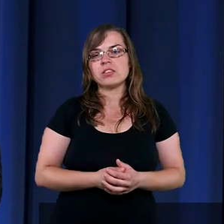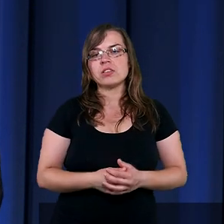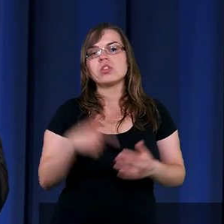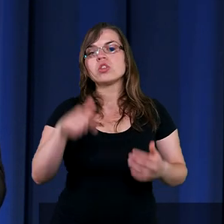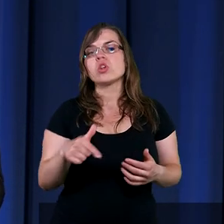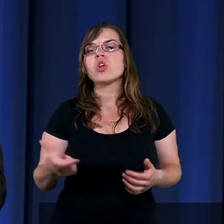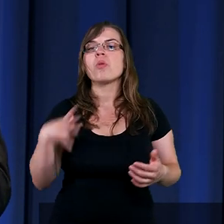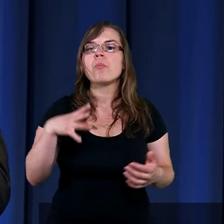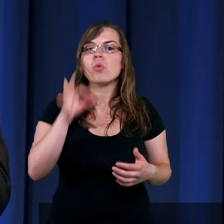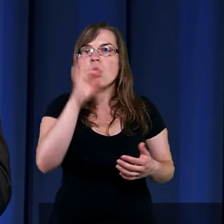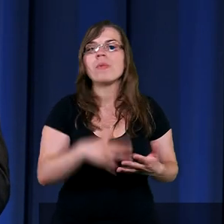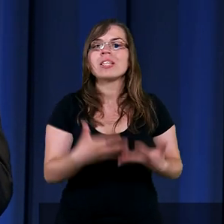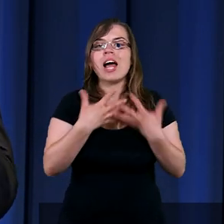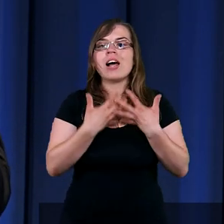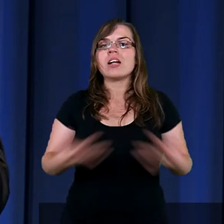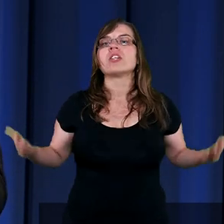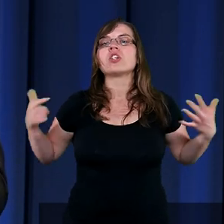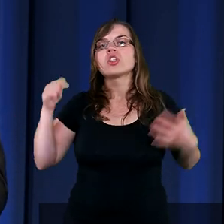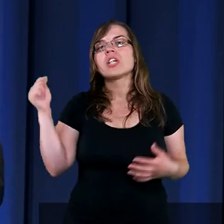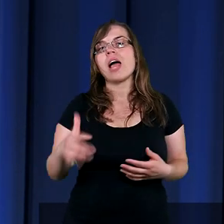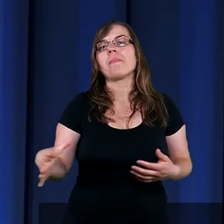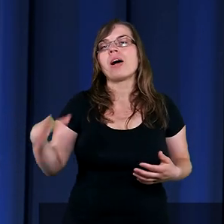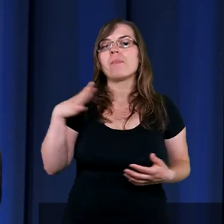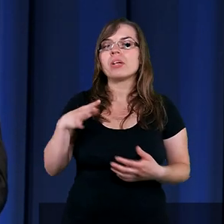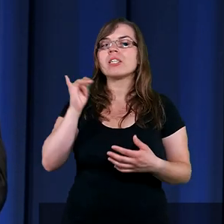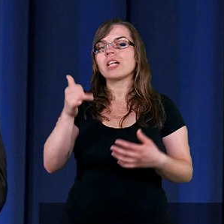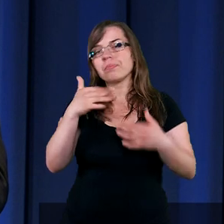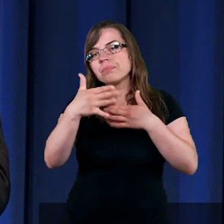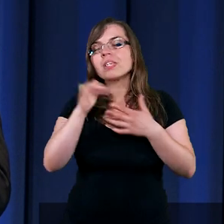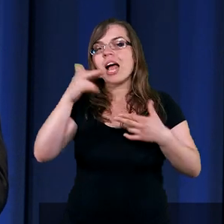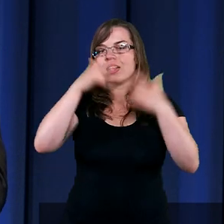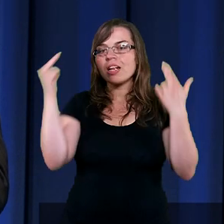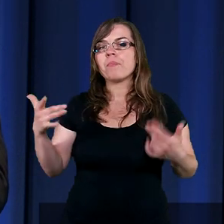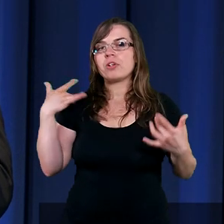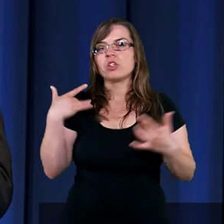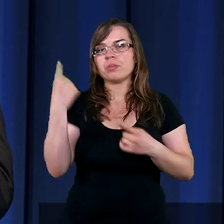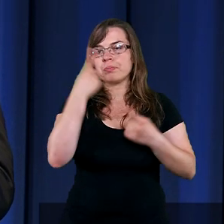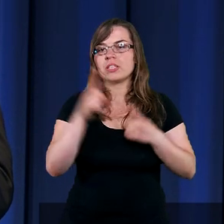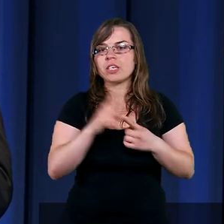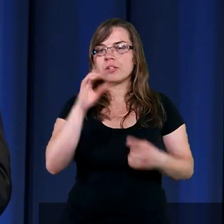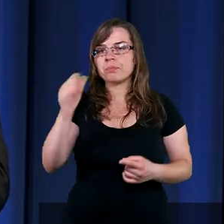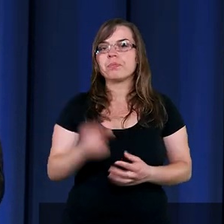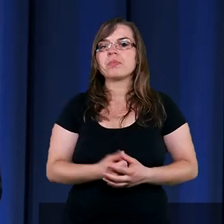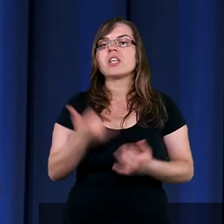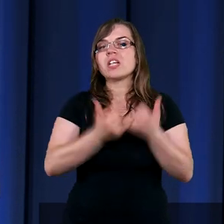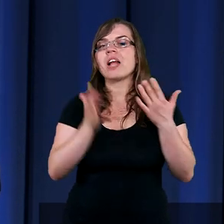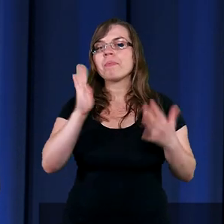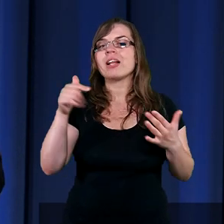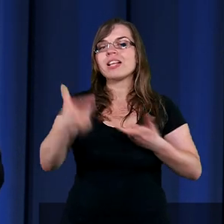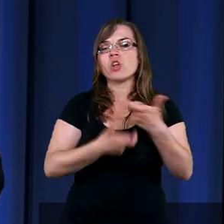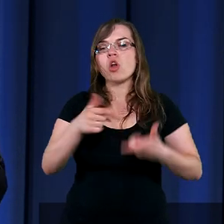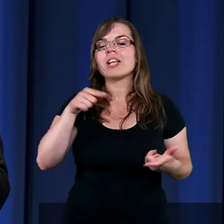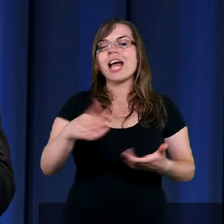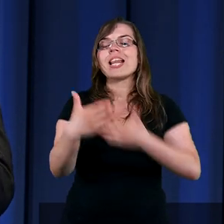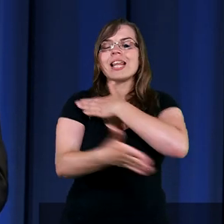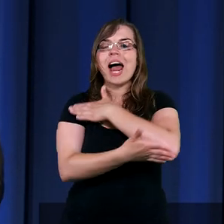Żeby tu było dobrze na ziemi, trzeba żyć dla innego świata, dla lepszego świata. Jeżeli będziemy stosować